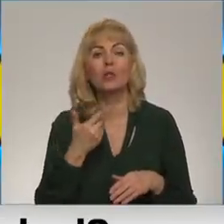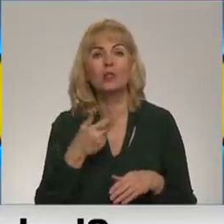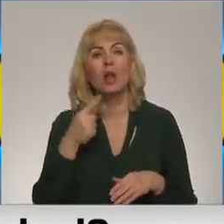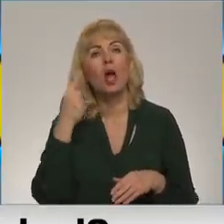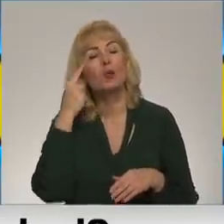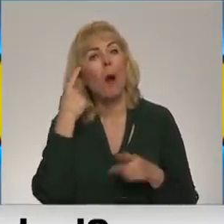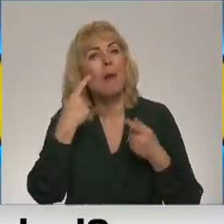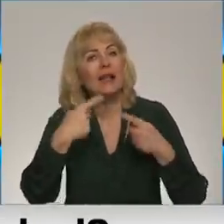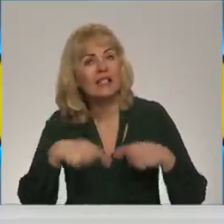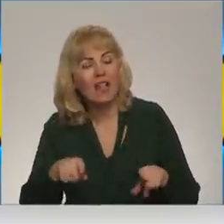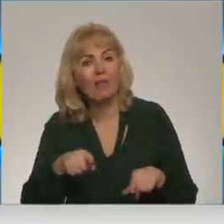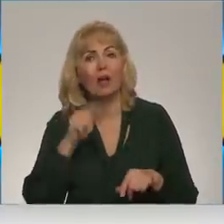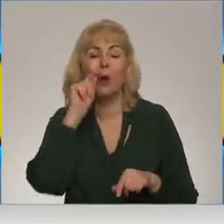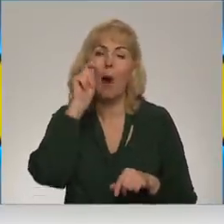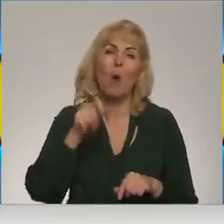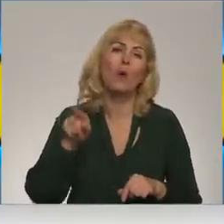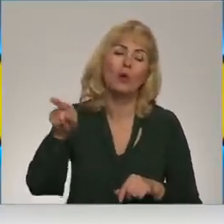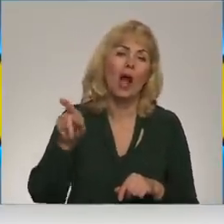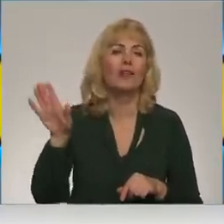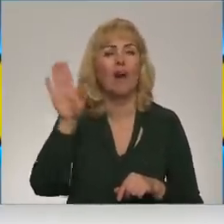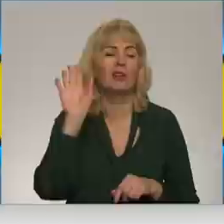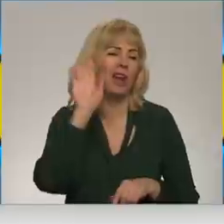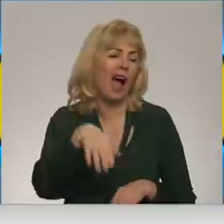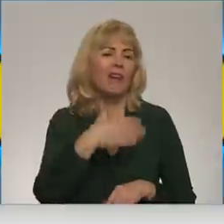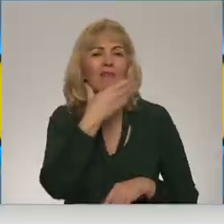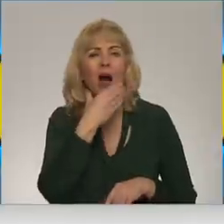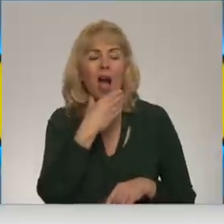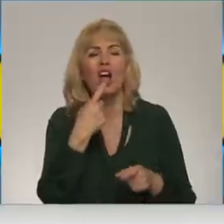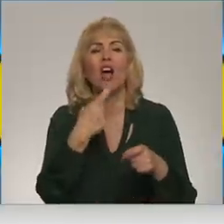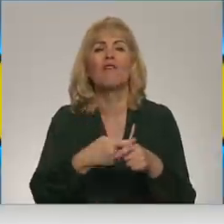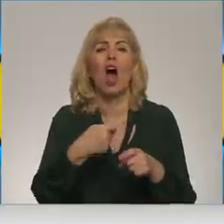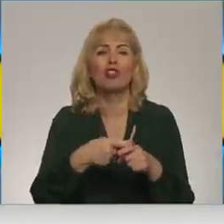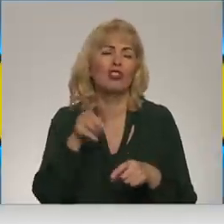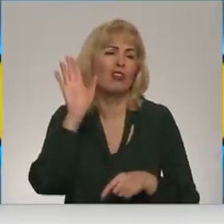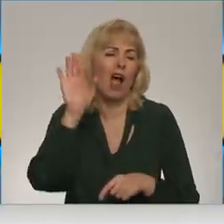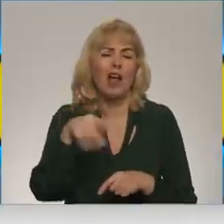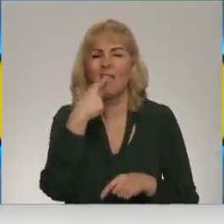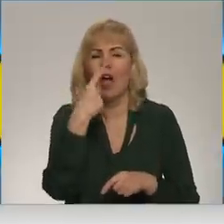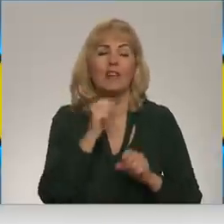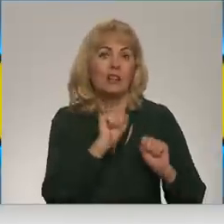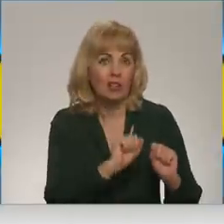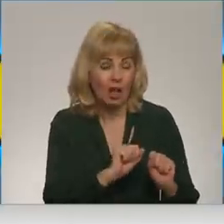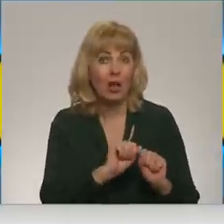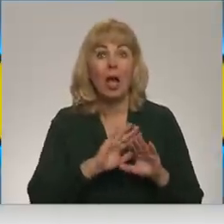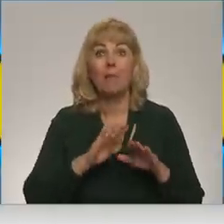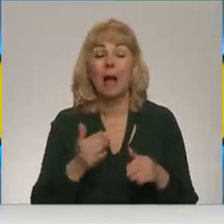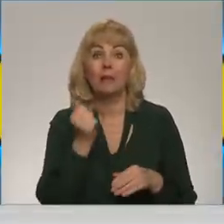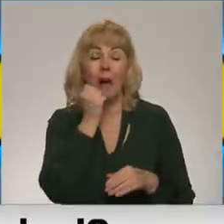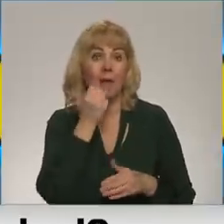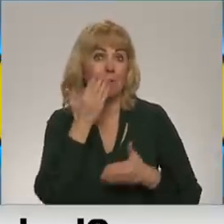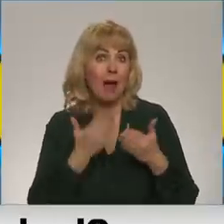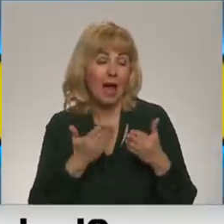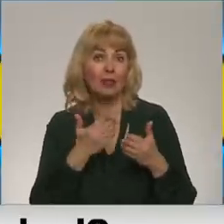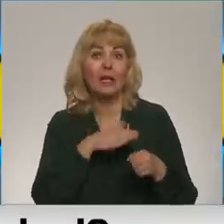propagandai, ka Ukraiņa vīsta valsts, ka pie varas ir vāja, kuram pēc faši izskrinies, neaizstāvēs. Tās ākona operācija, ko Krēmlas mēģināja